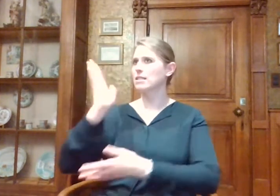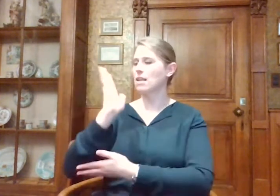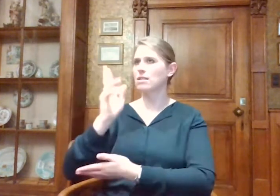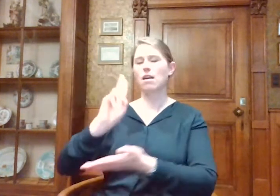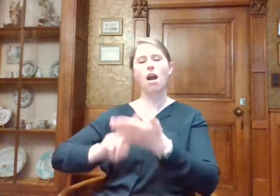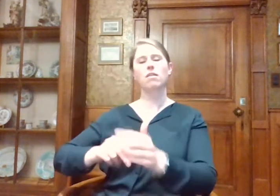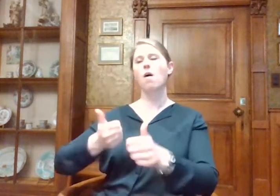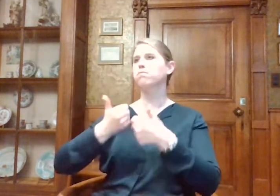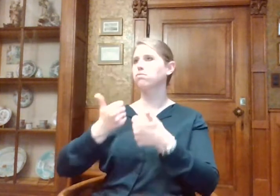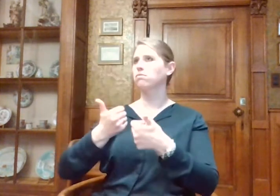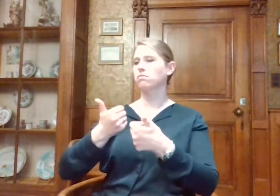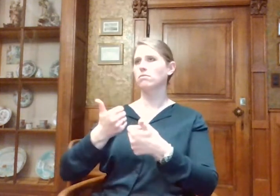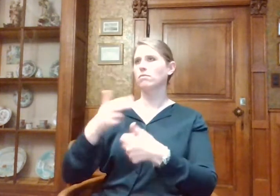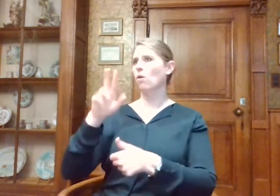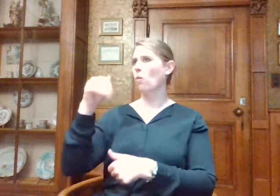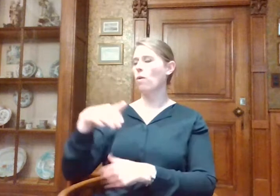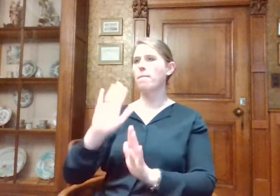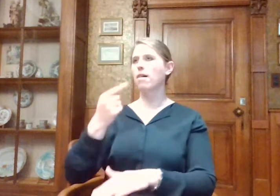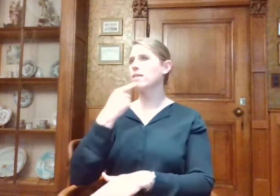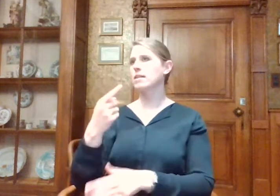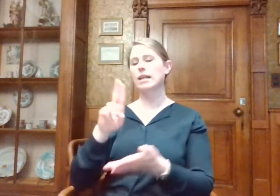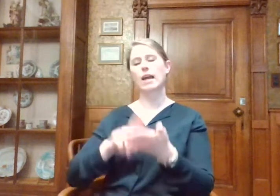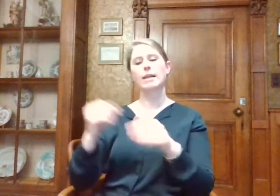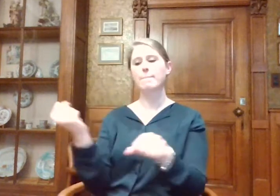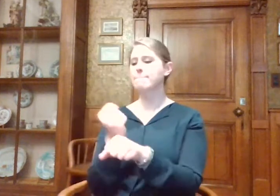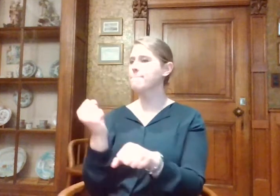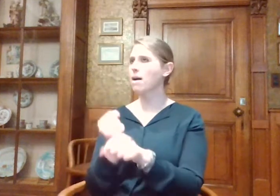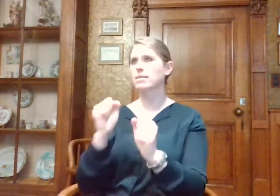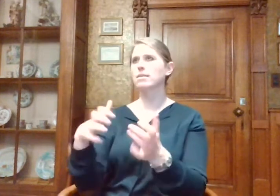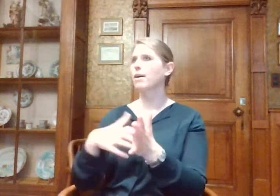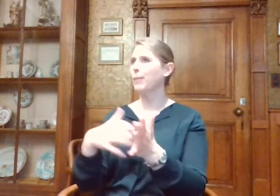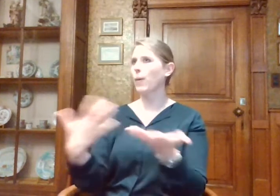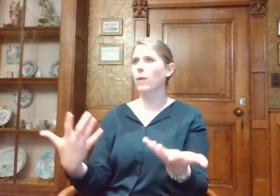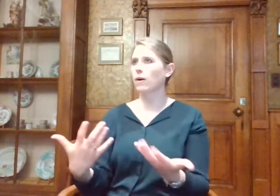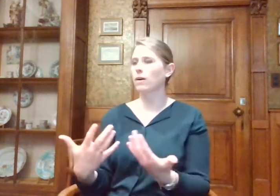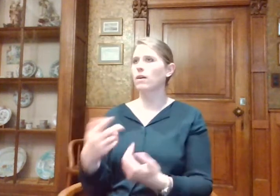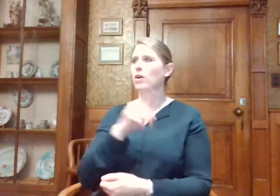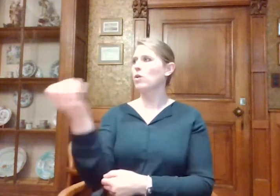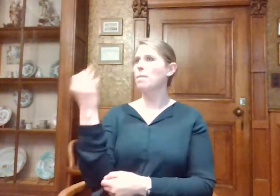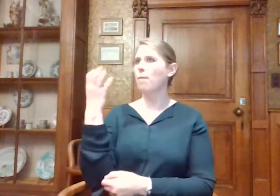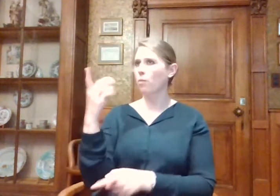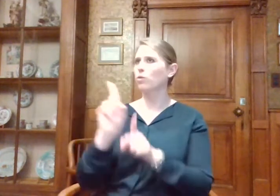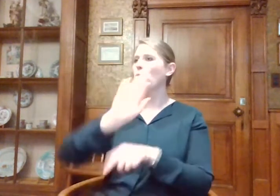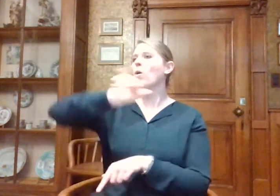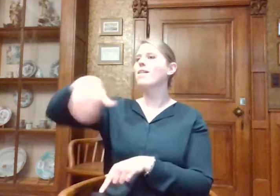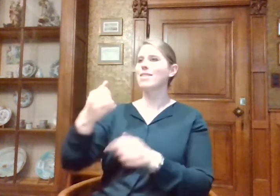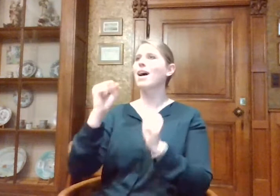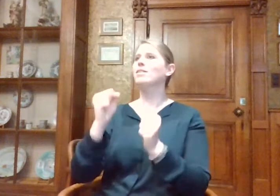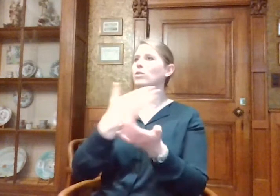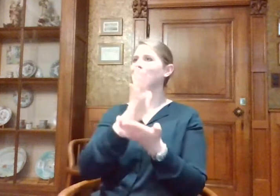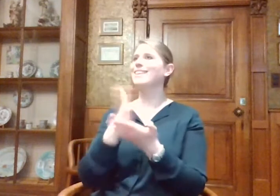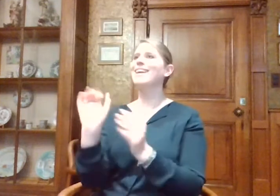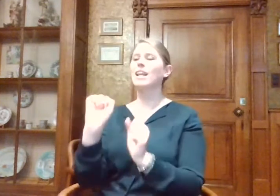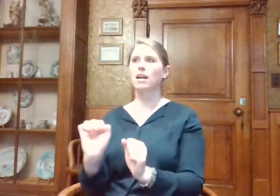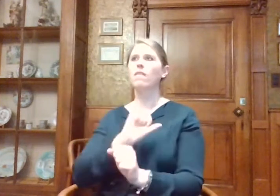zoals Wim de Reuzenk al zei, zeer praktisch om meteen aan de slag te kunnen. En jullie powerpoint zal ook achteraf nog gedeeld worden met iedereen